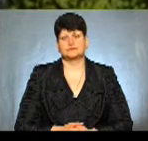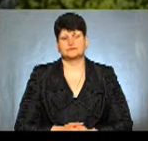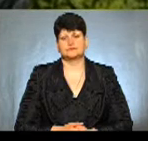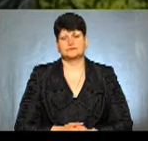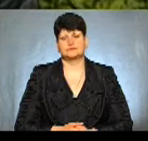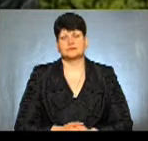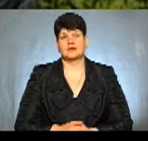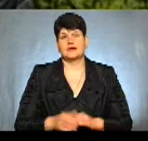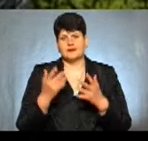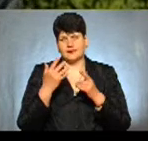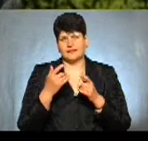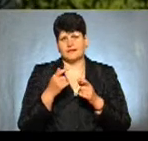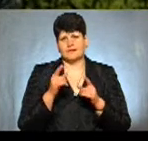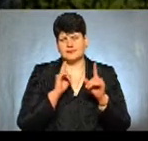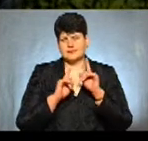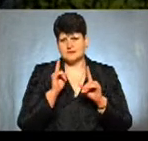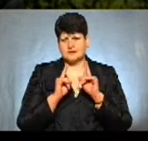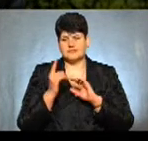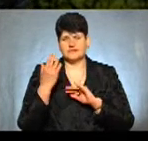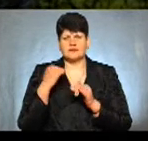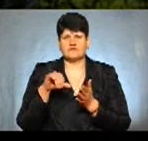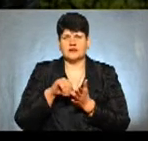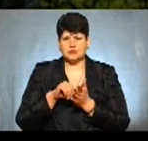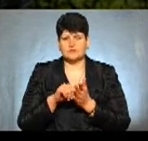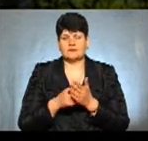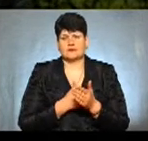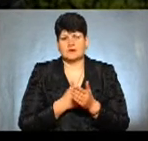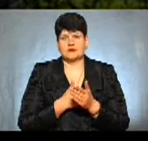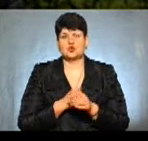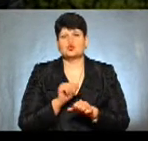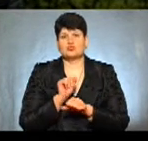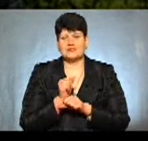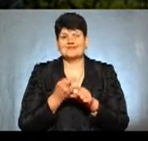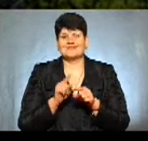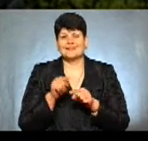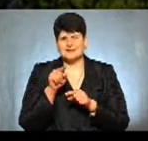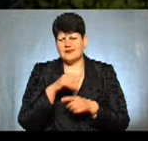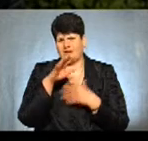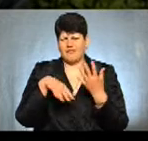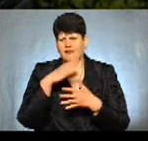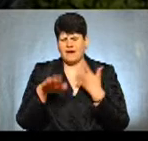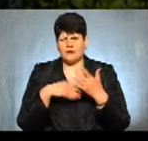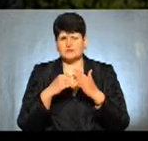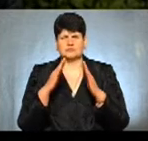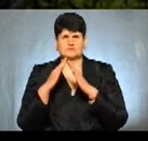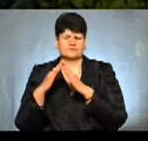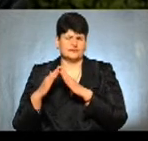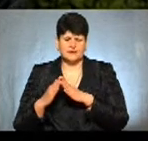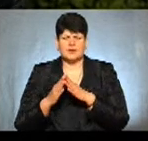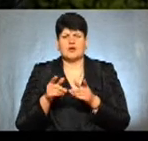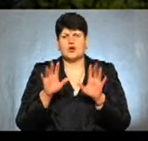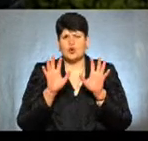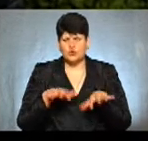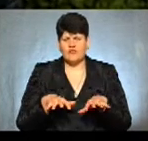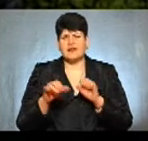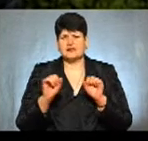Декілька сесій тому виставили з ініціативою зупинити оцей хаус, який твориться з мафами. Насправді рішення назрівало давно, і міський голова про це згадував, і керівники